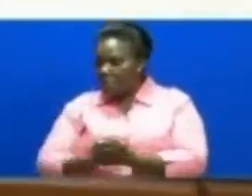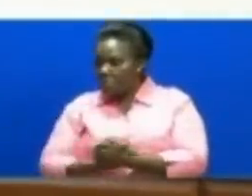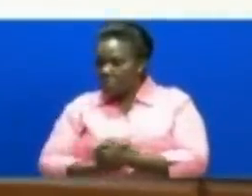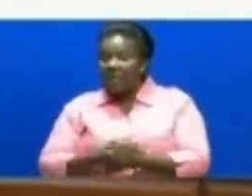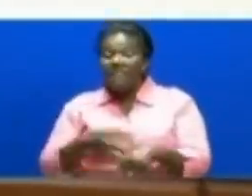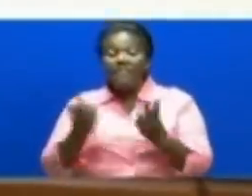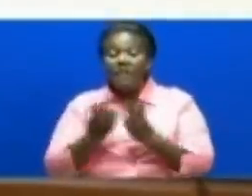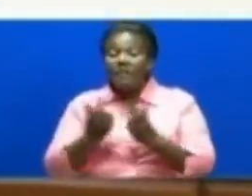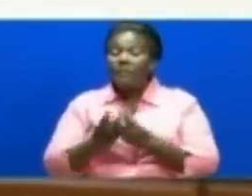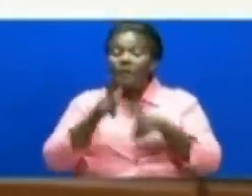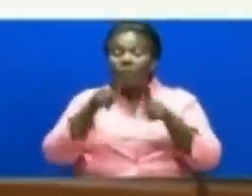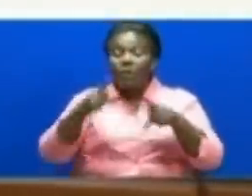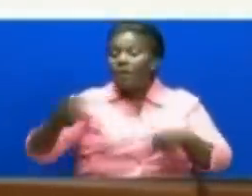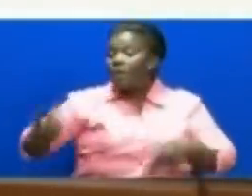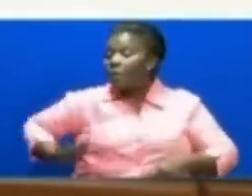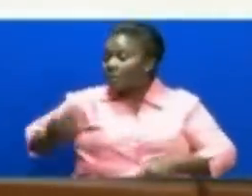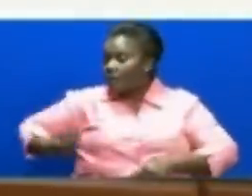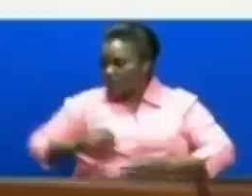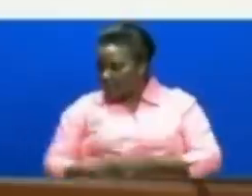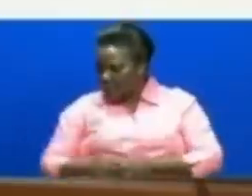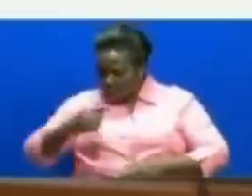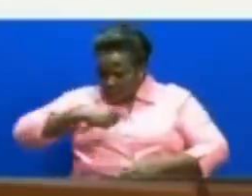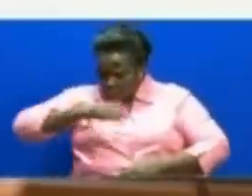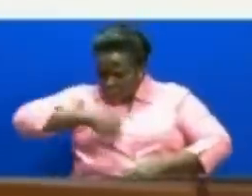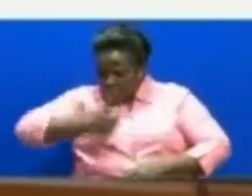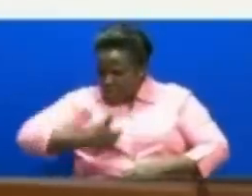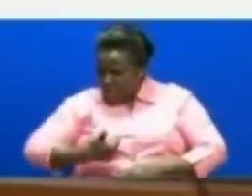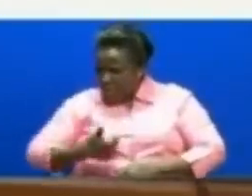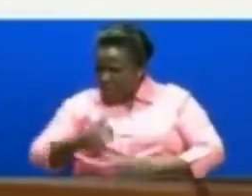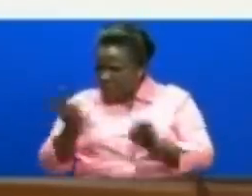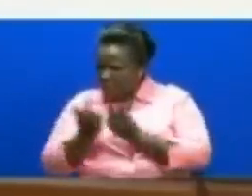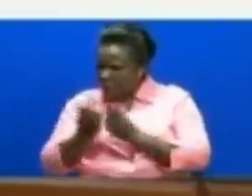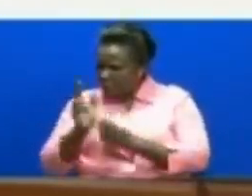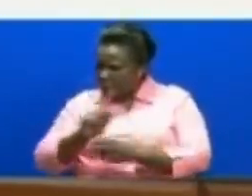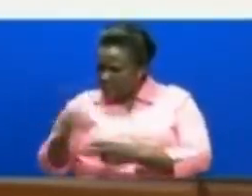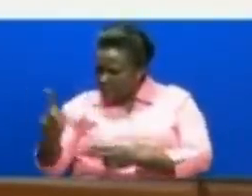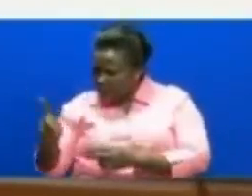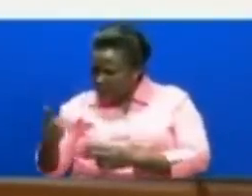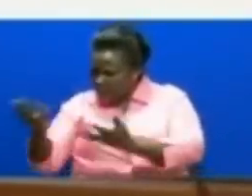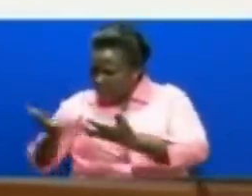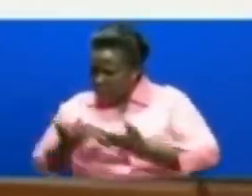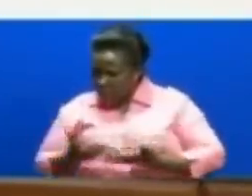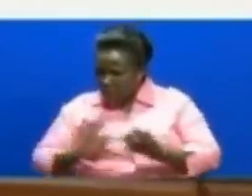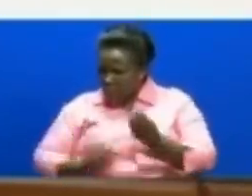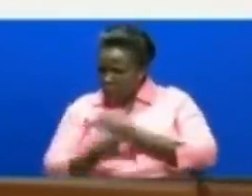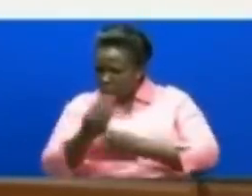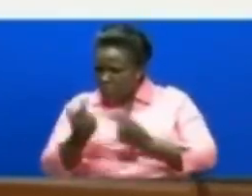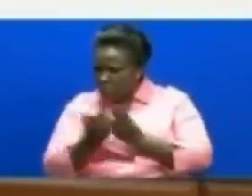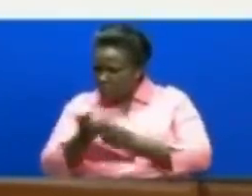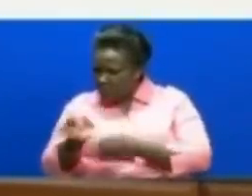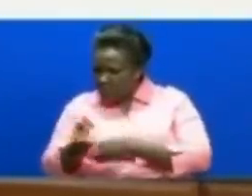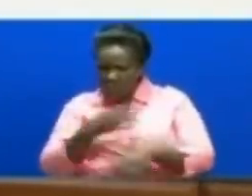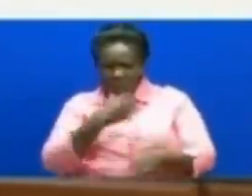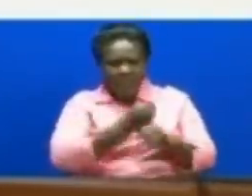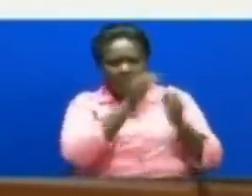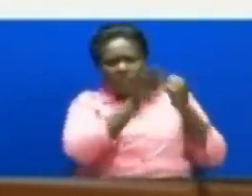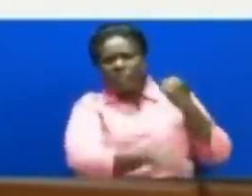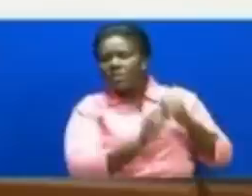Kama endapo kamishu na mkuu atakuwa na practice mazingira haya ya rushwa itakuwa na shida Kwa hivyo nilicho fanya